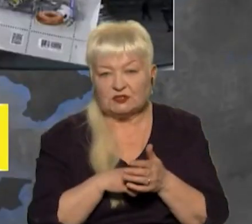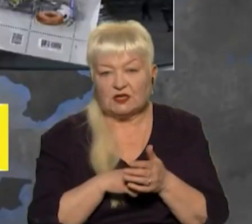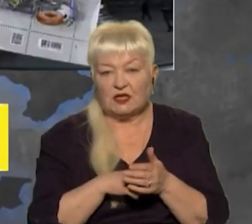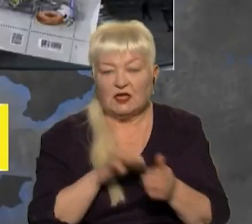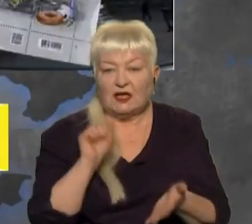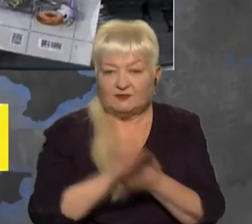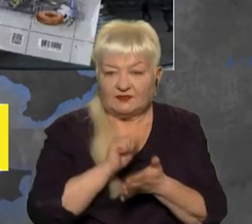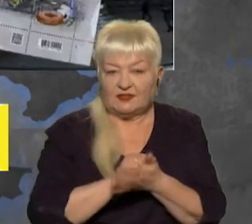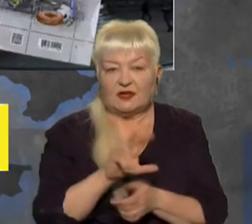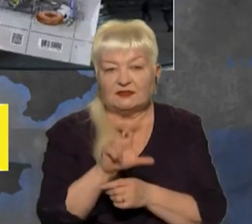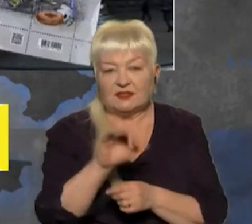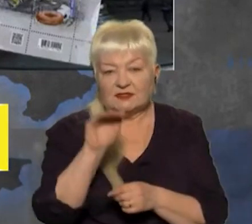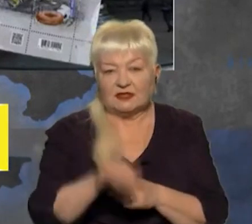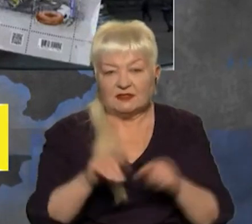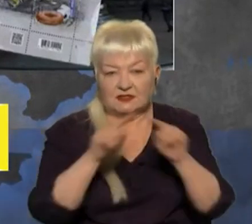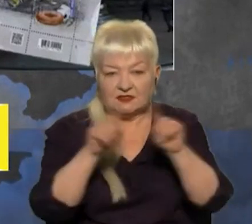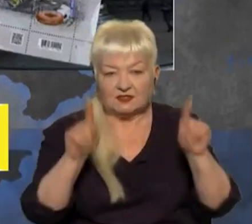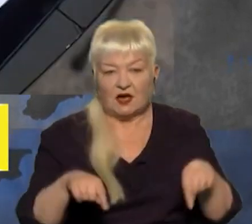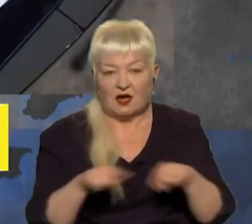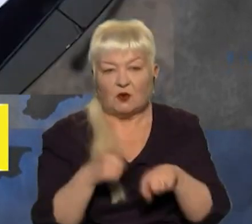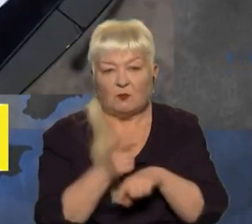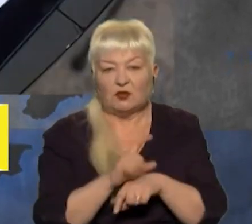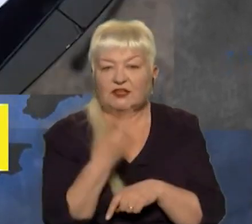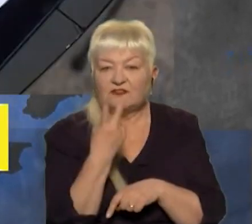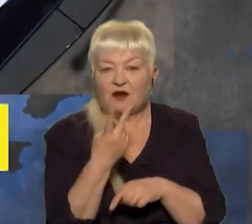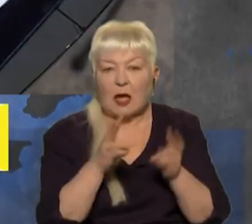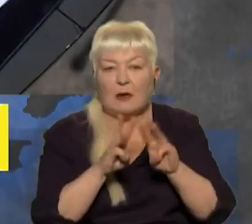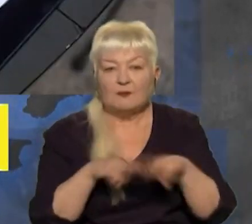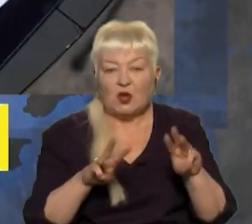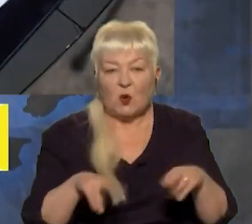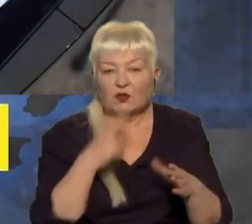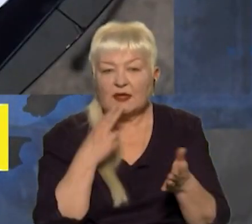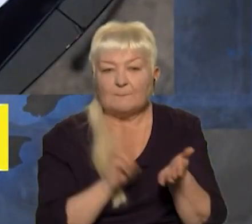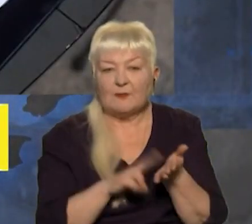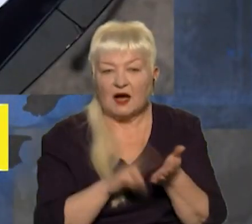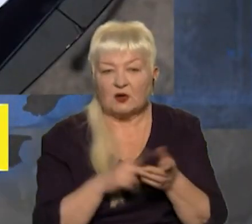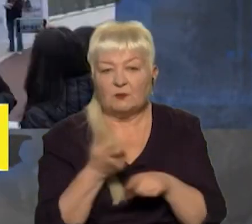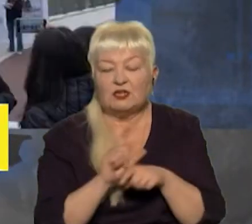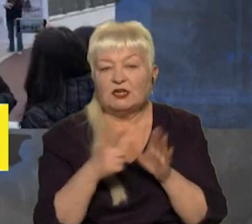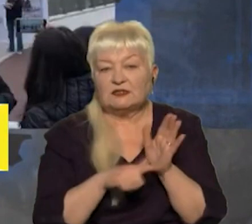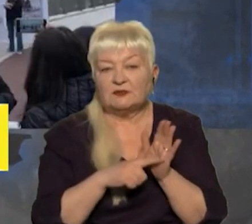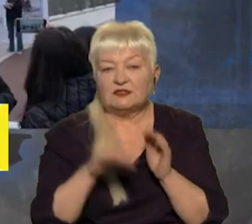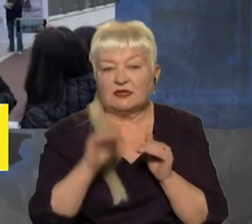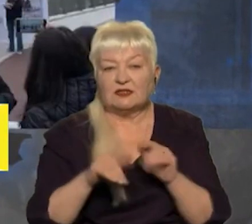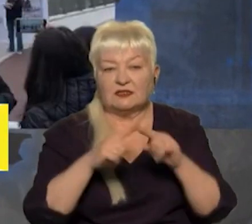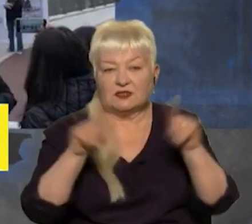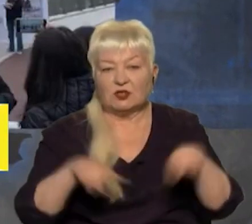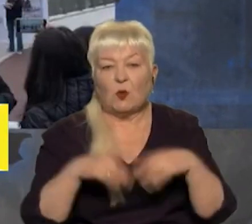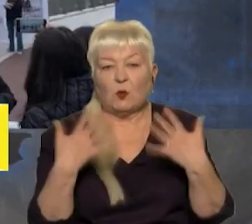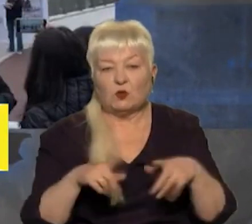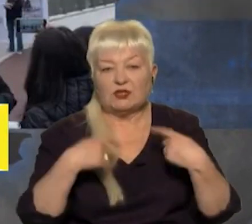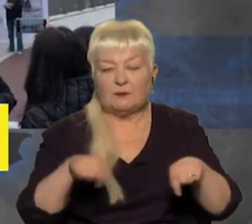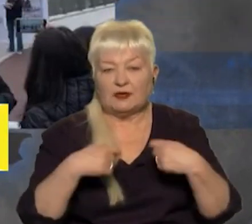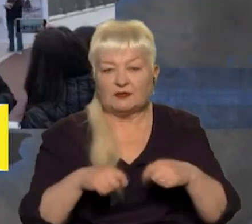марки складає 300 тисяч аркушів або понад 2 мільйона марок. Однак більше 70 тисяч аркушів вже продали за